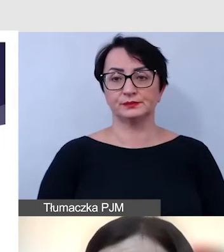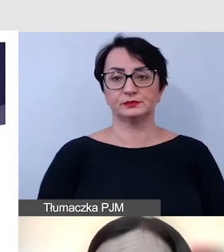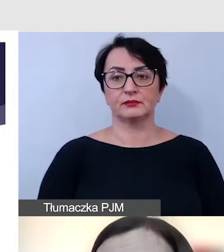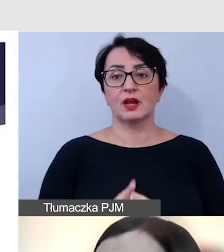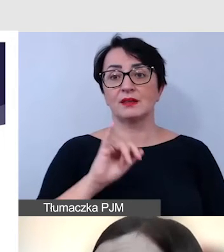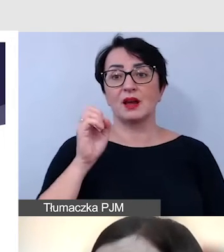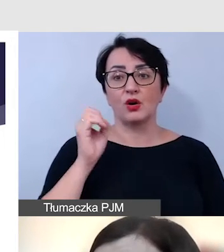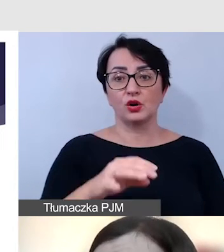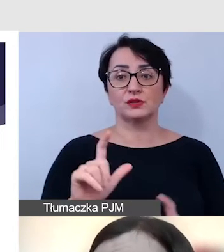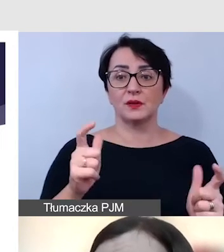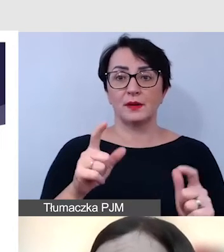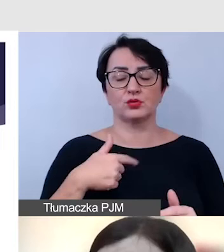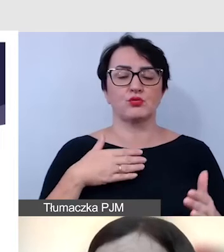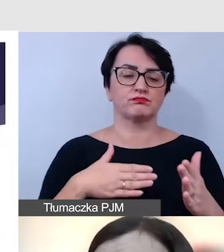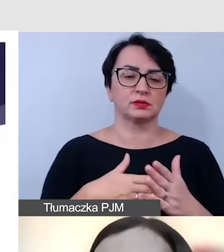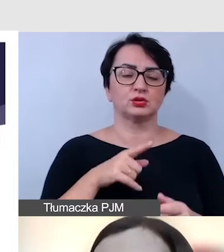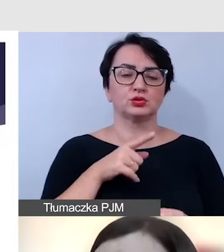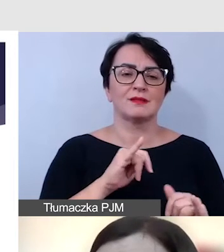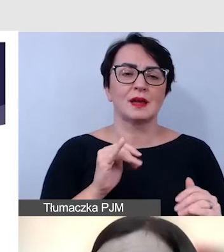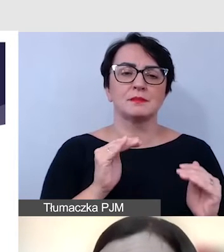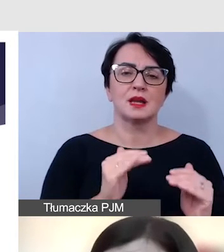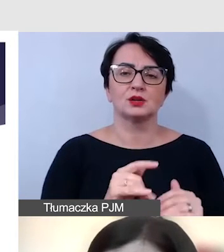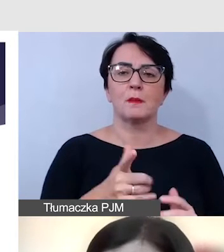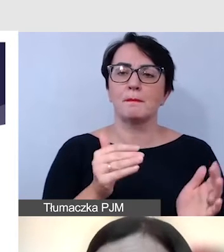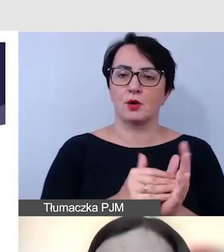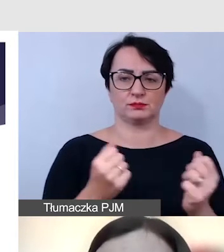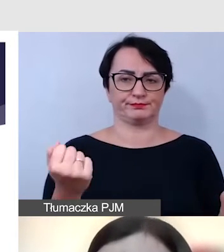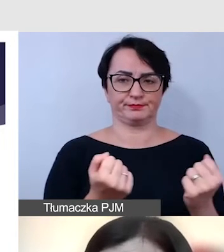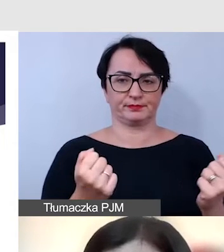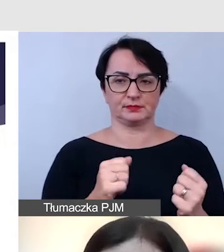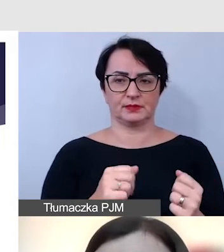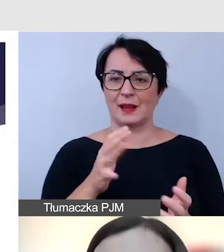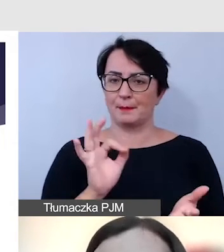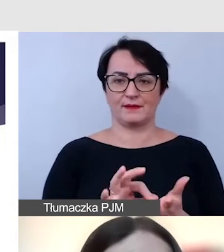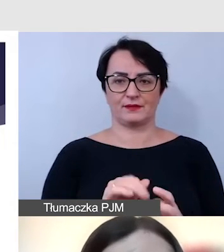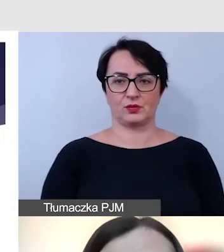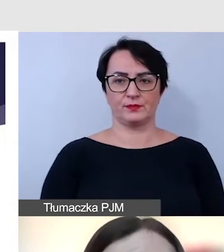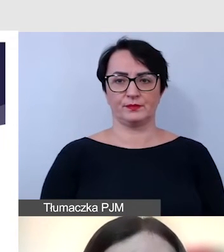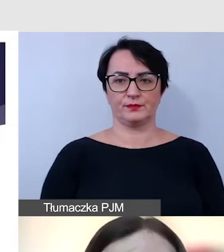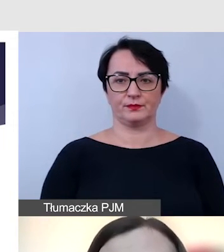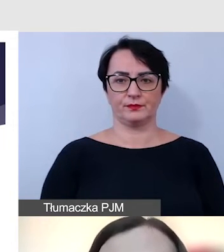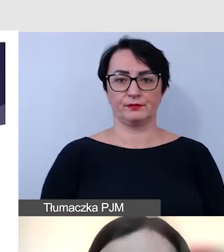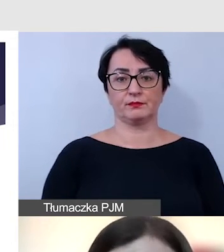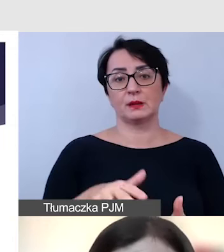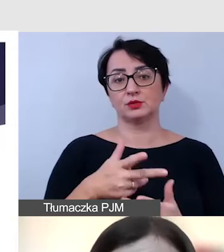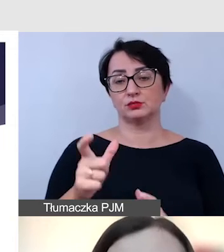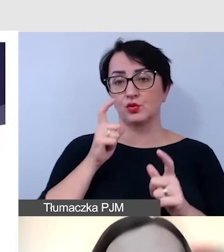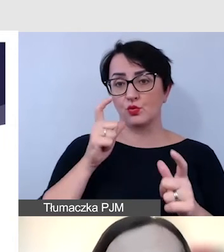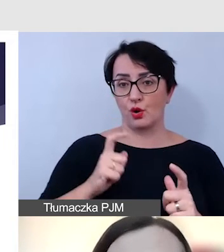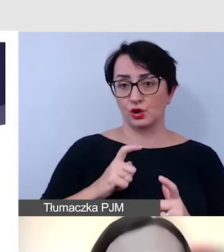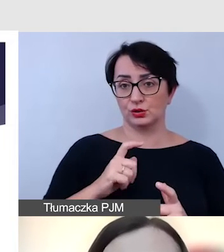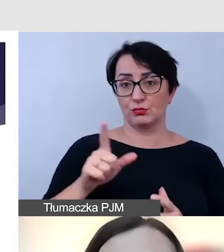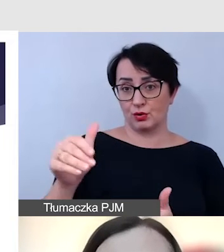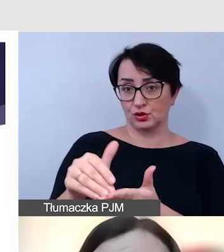najgorszym wypadku ograniczymy się do tych, które są potrzebne na pewno. Czyli jak ktoś nam zgłosił potrzebę.